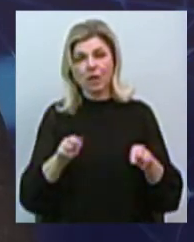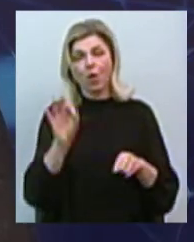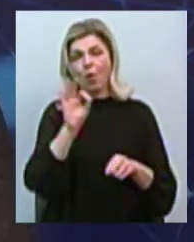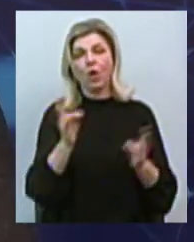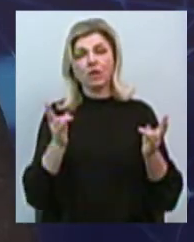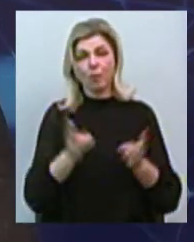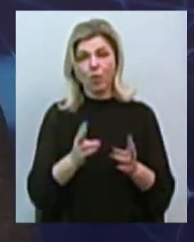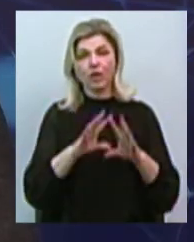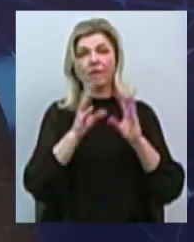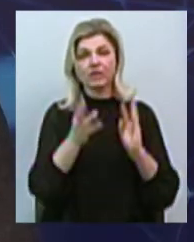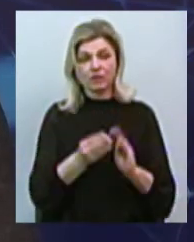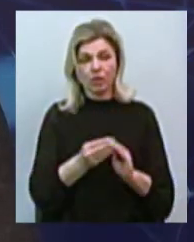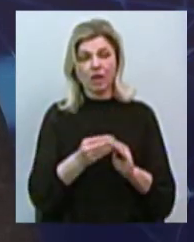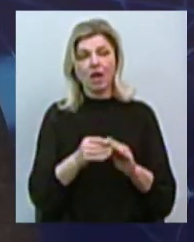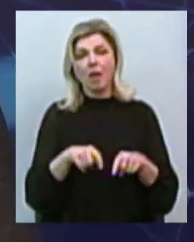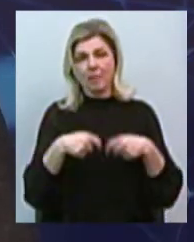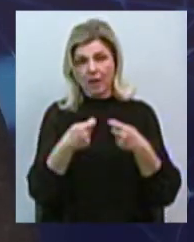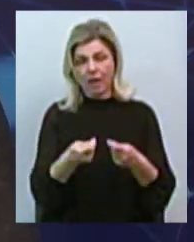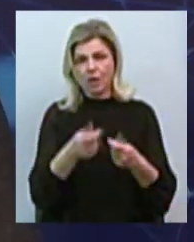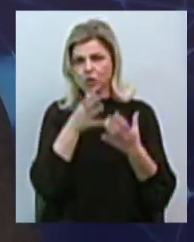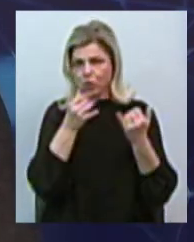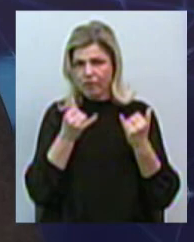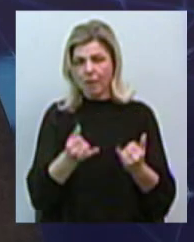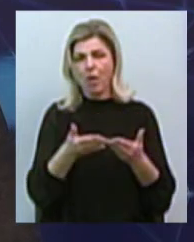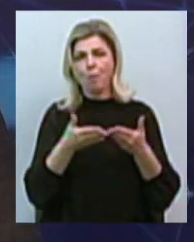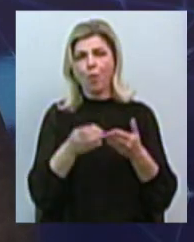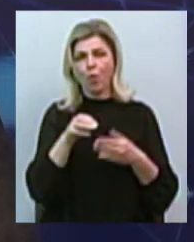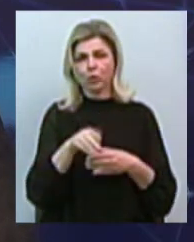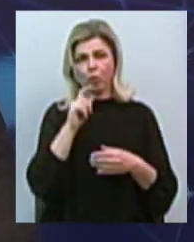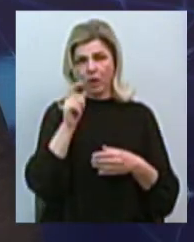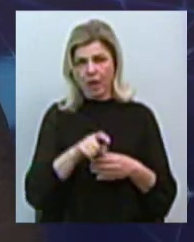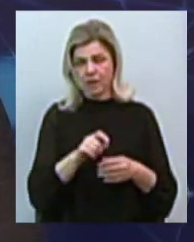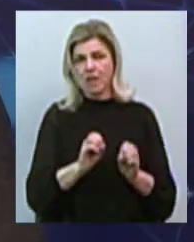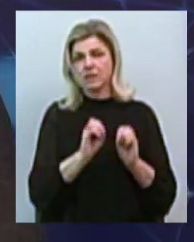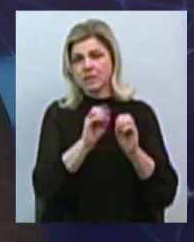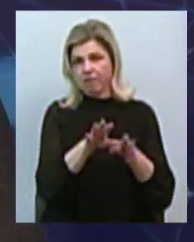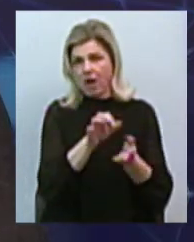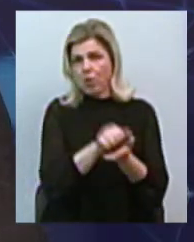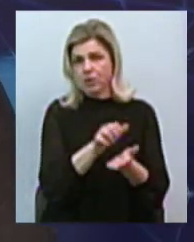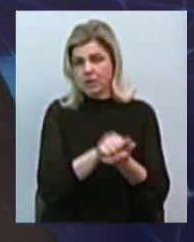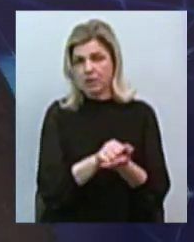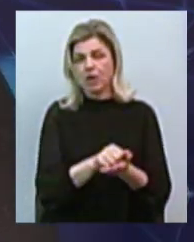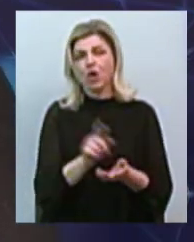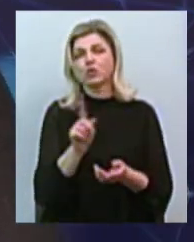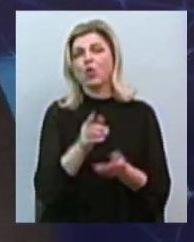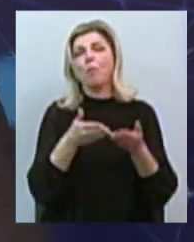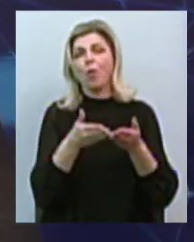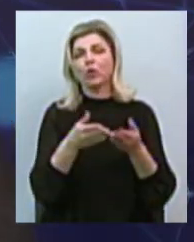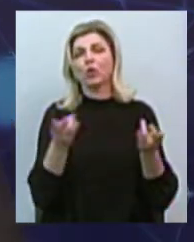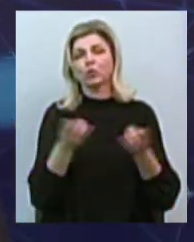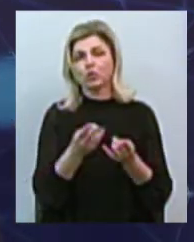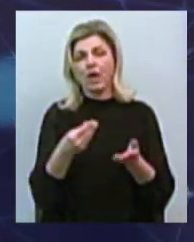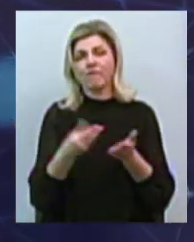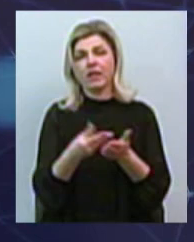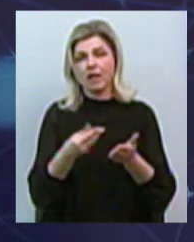взагалі передового на сучаснішого порту в Україні передавати до концесії, мотивуючи тим, що порту потрібні фінансові вливання